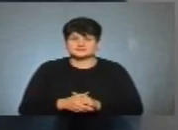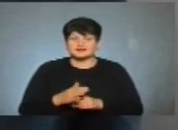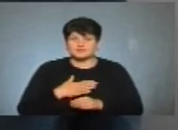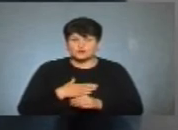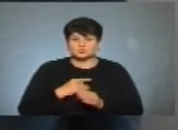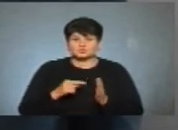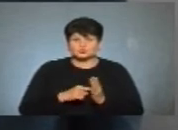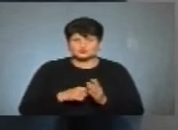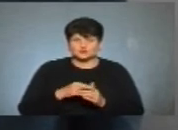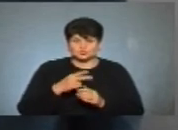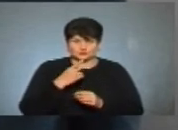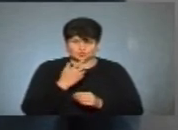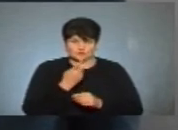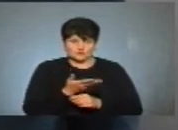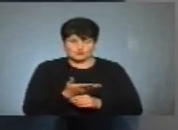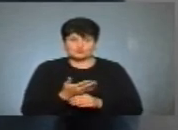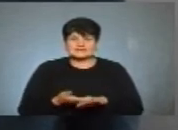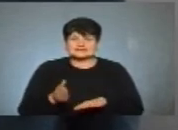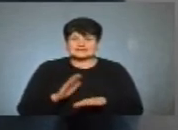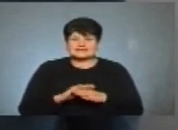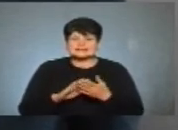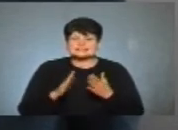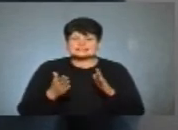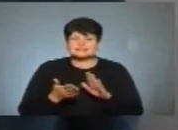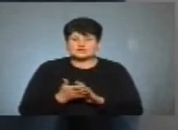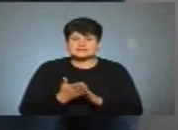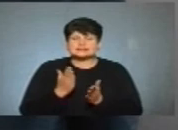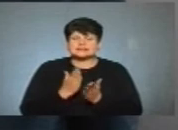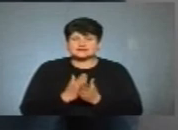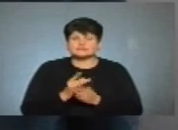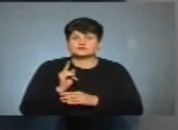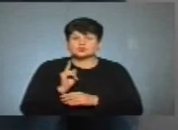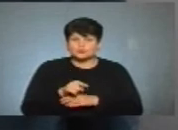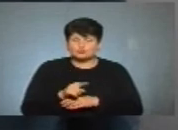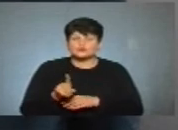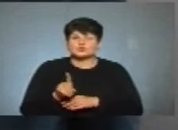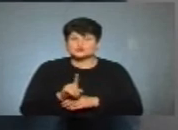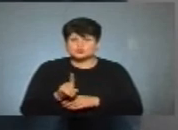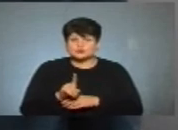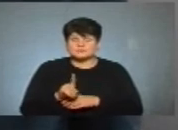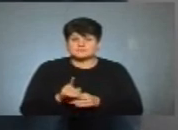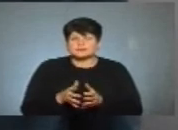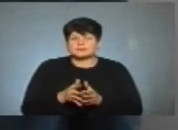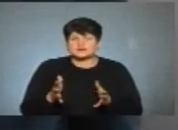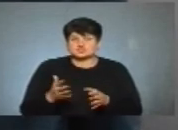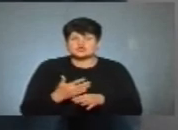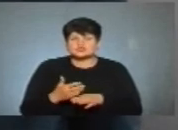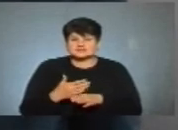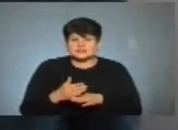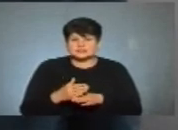мою точку зору, складність ситуації полягатиме ще й в тому, що левова частка